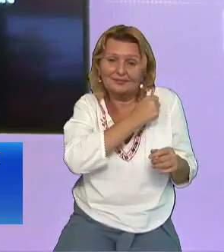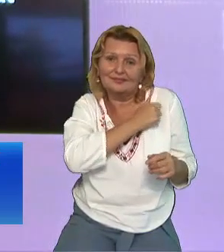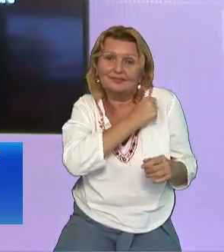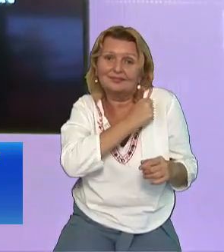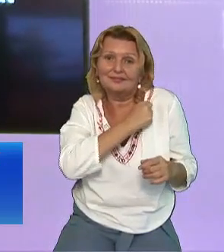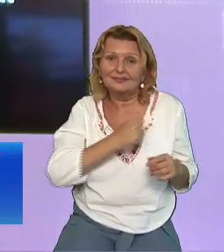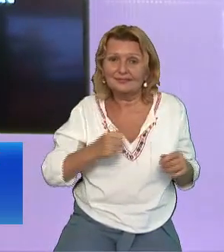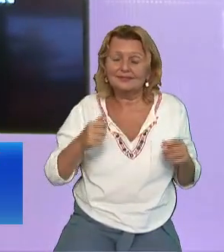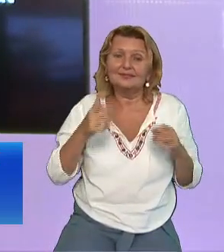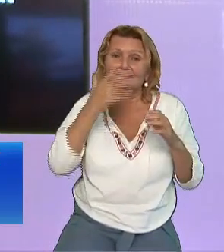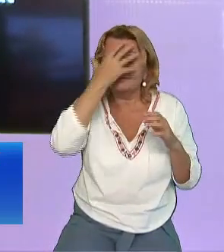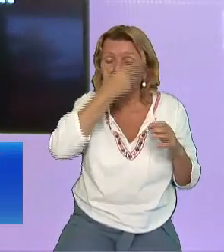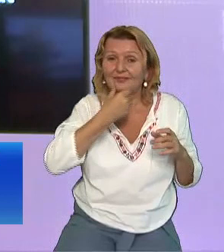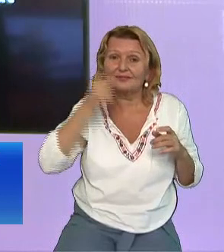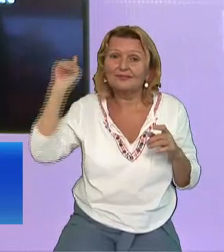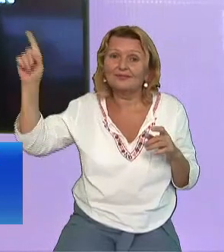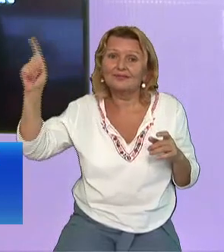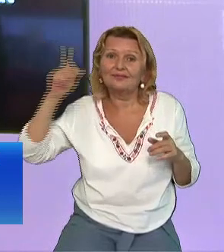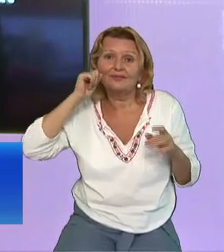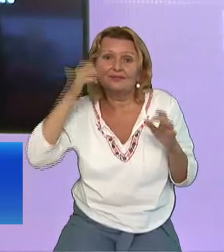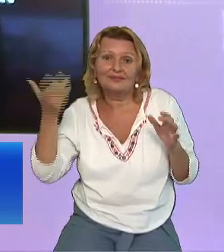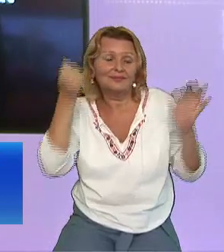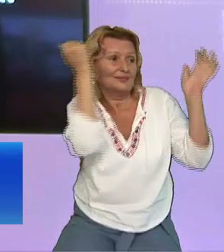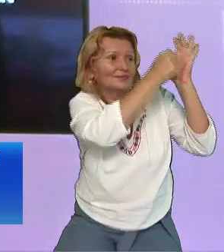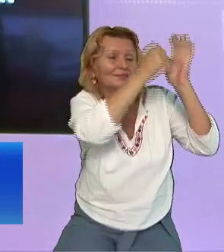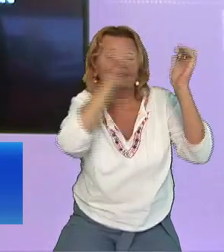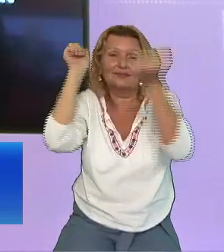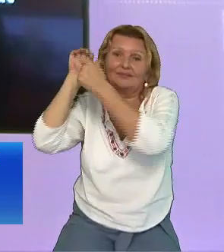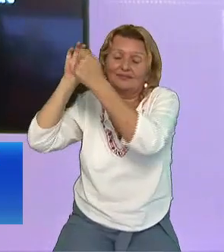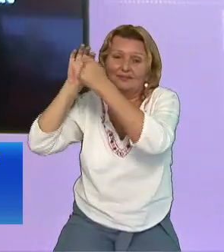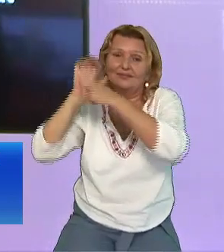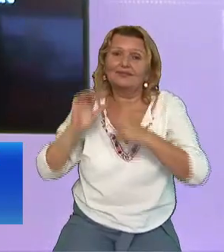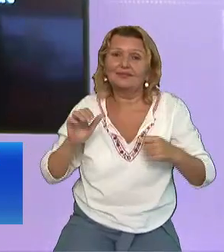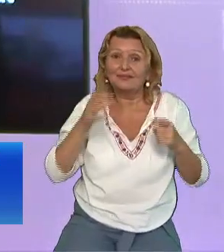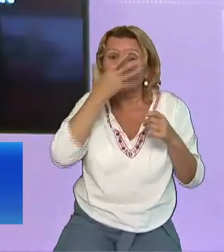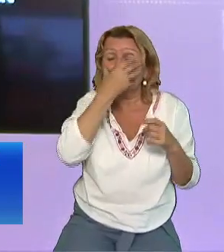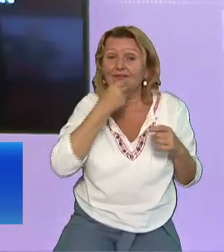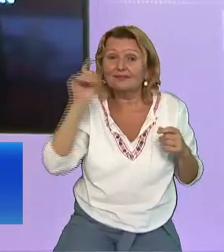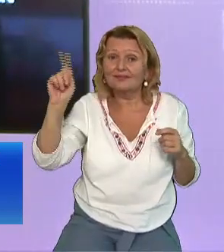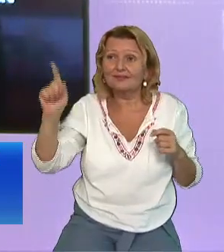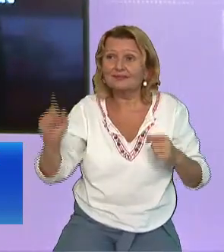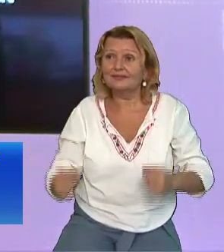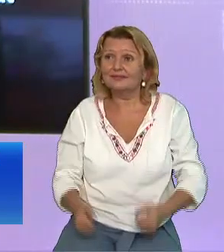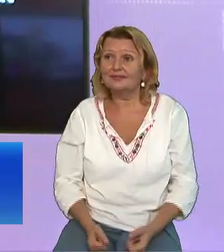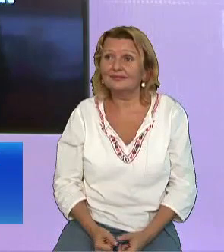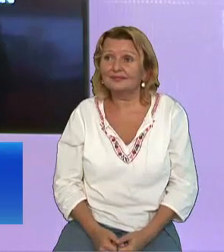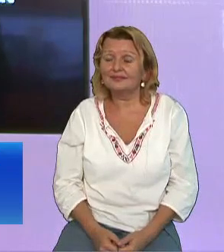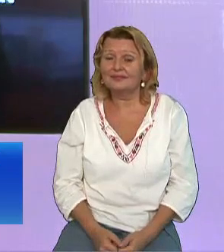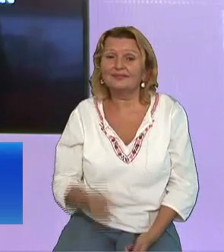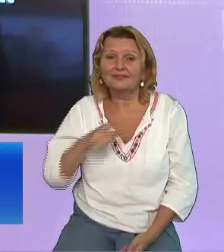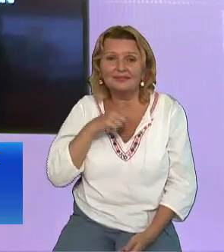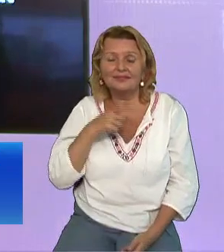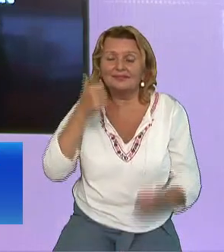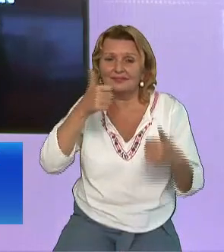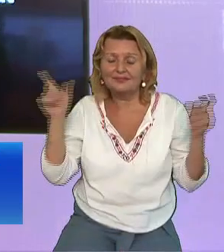am fost acolo Am răstignit pe Domnul Iisus Hristos Este o cântare superbă Care zice Nu știam că și eu te-am răstignit